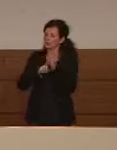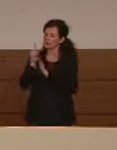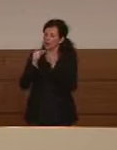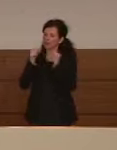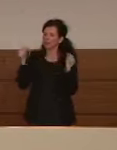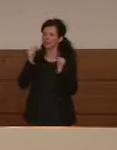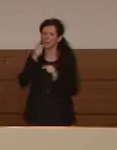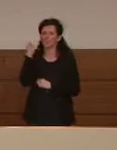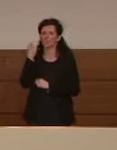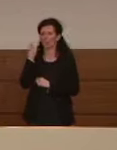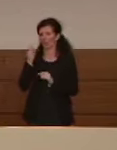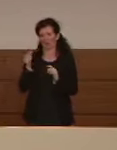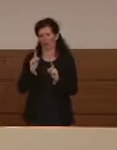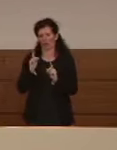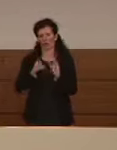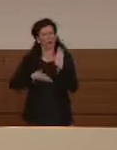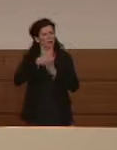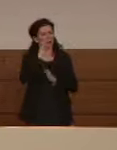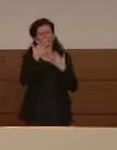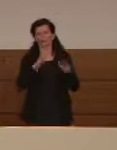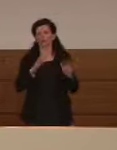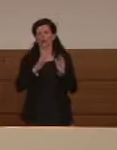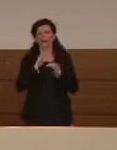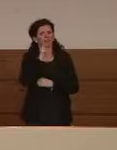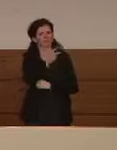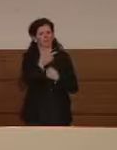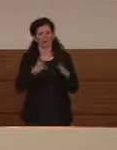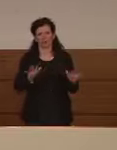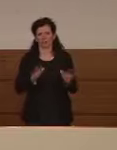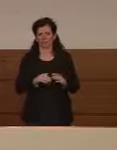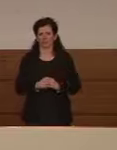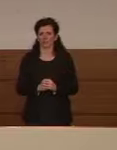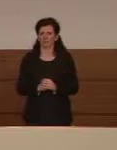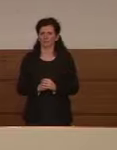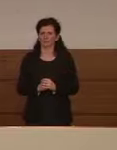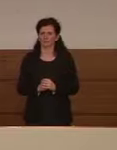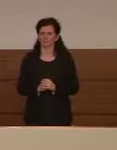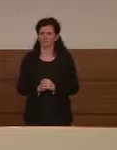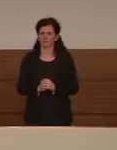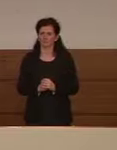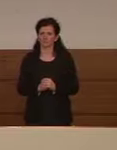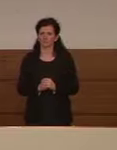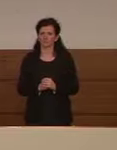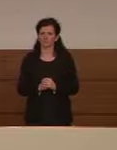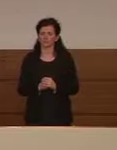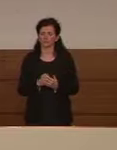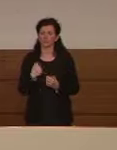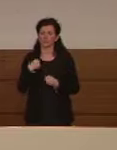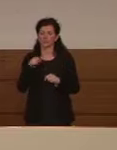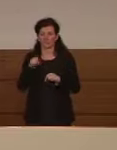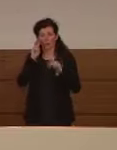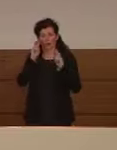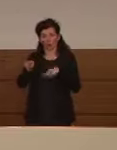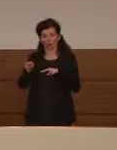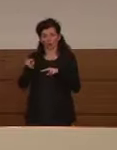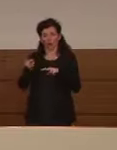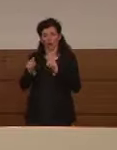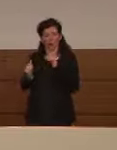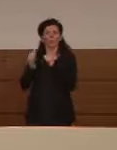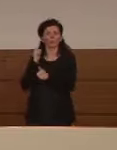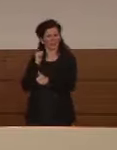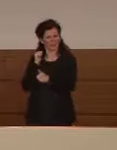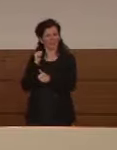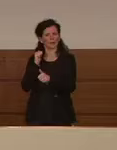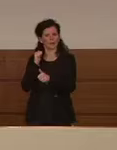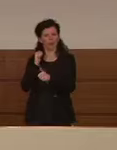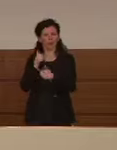con un risultato incerto. Posso confermare che durante i nostri controlli preliminari, come è accaduto in altre